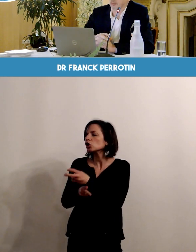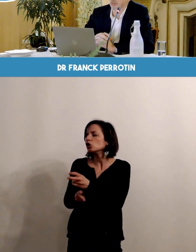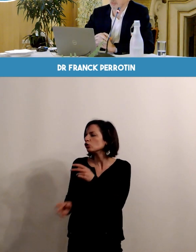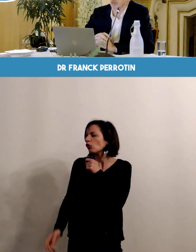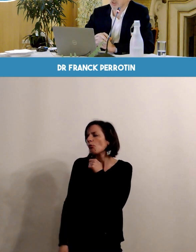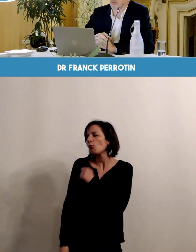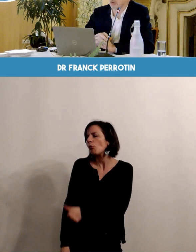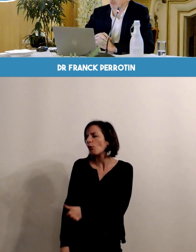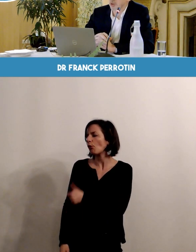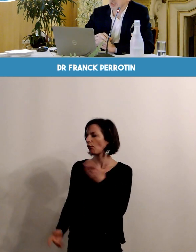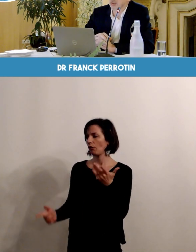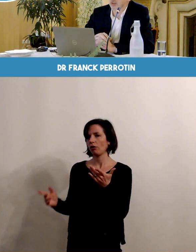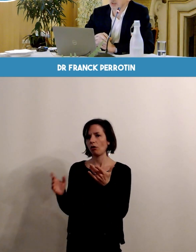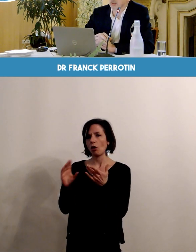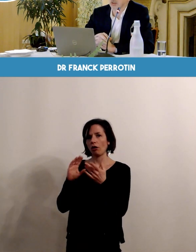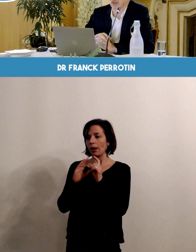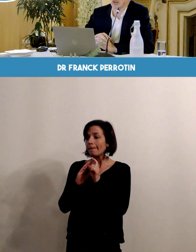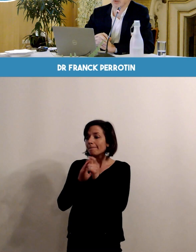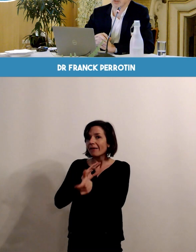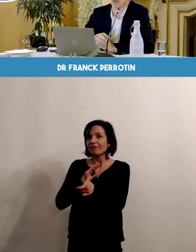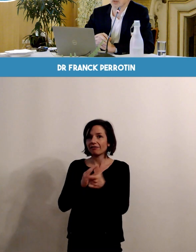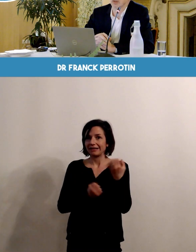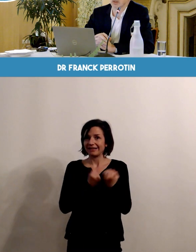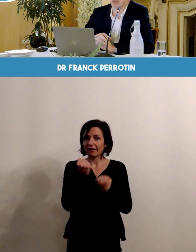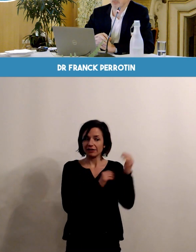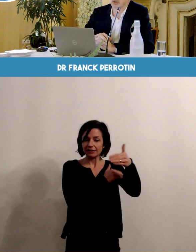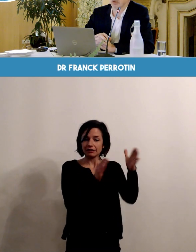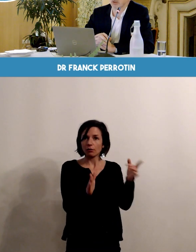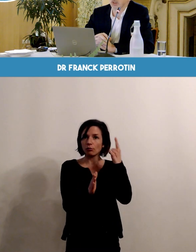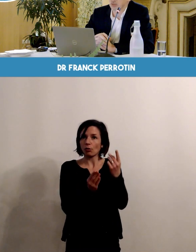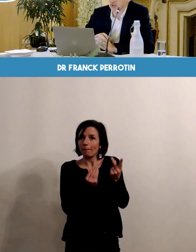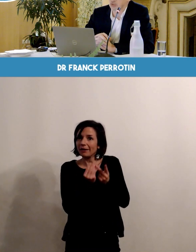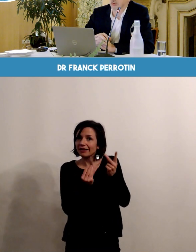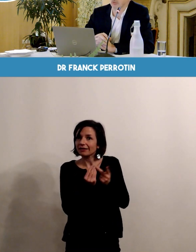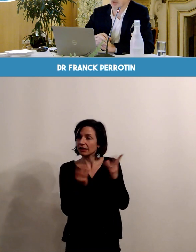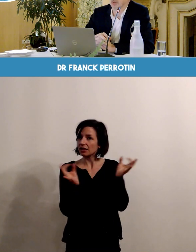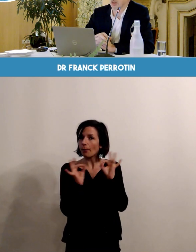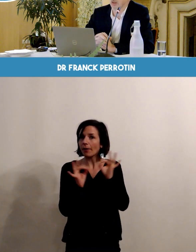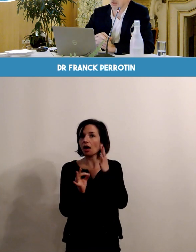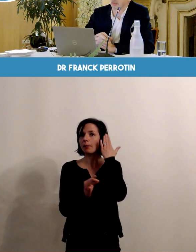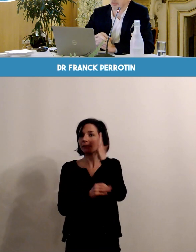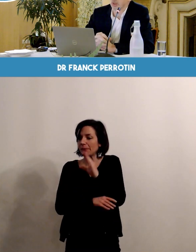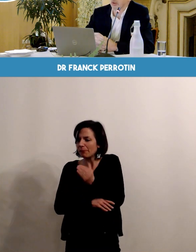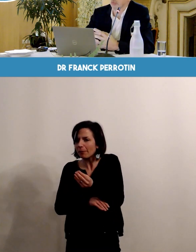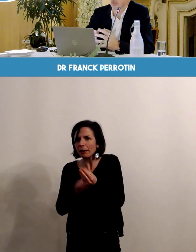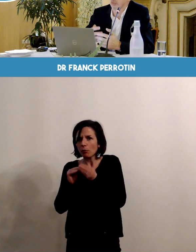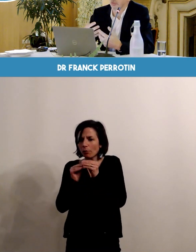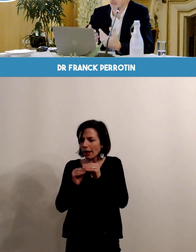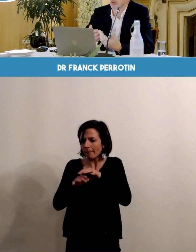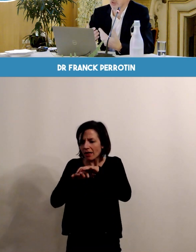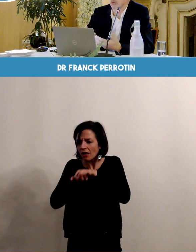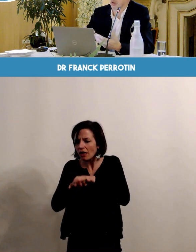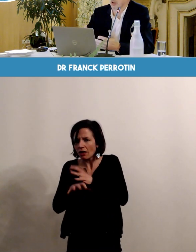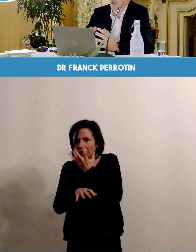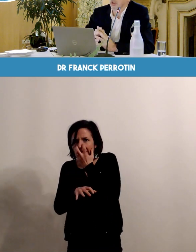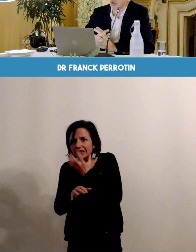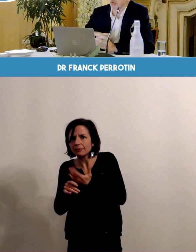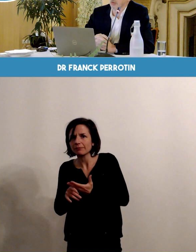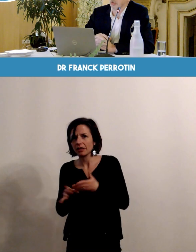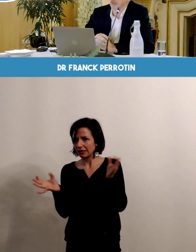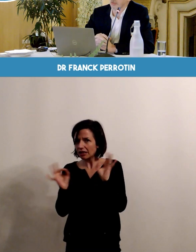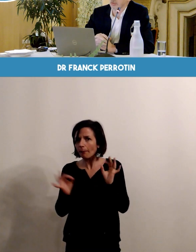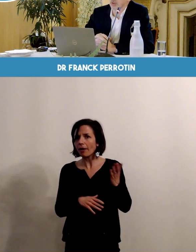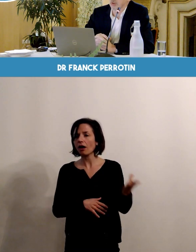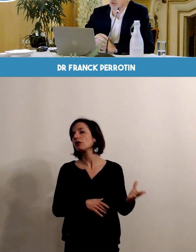pour lesquelles il n'y a pas de service de pédiatrie intégré à la maternité, il n a pas de réanimation néonatale, donc il faut